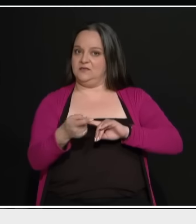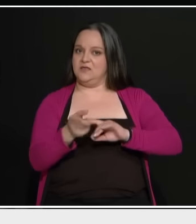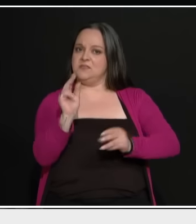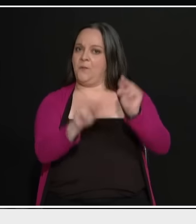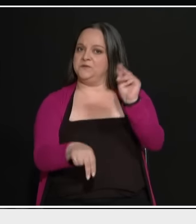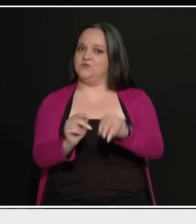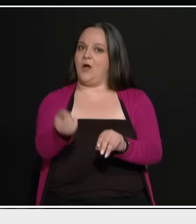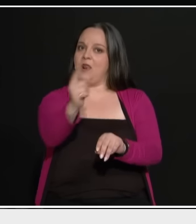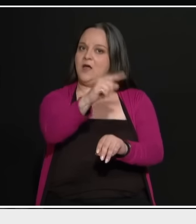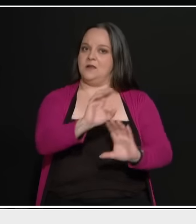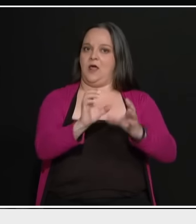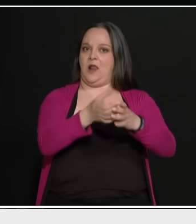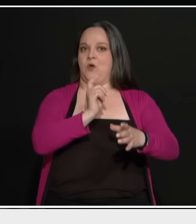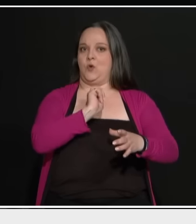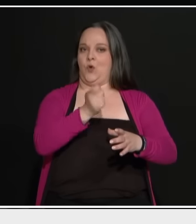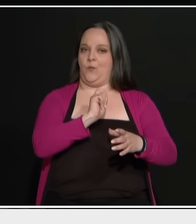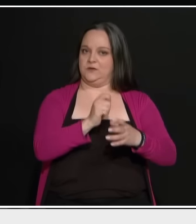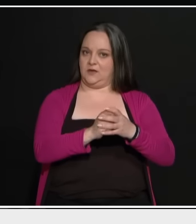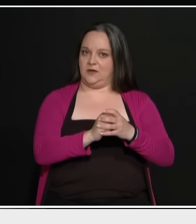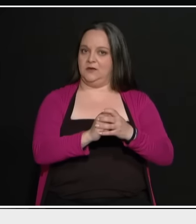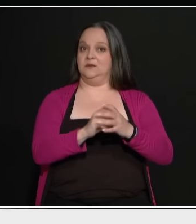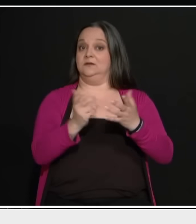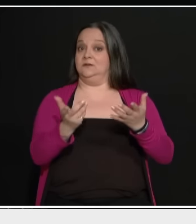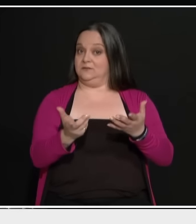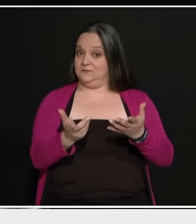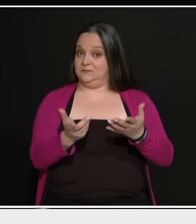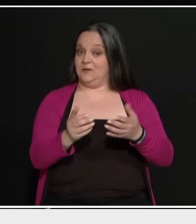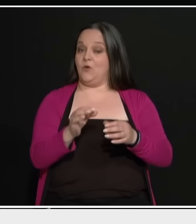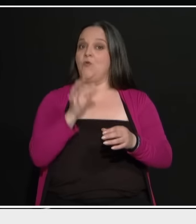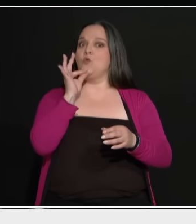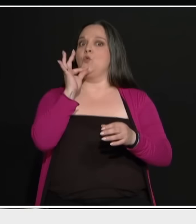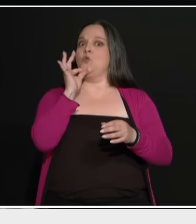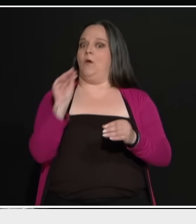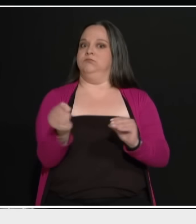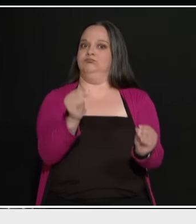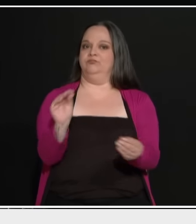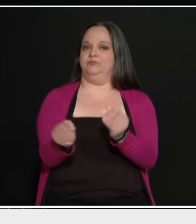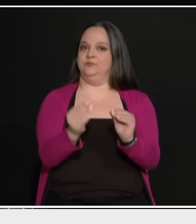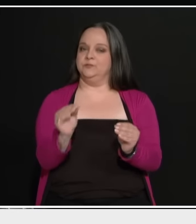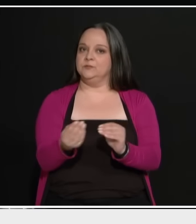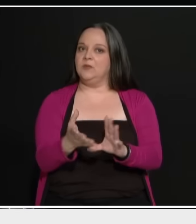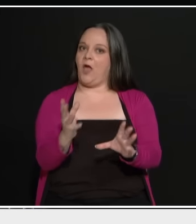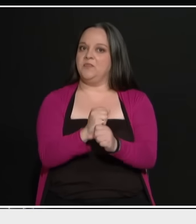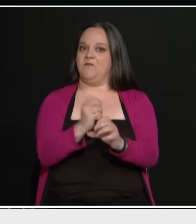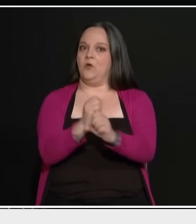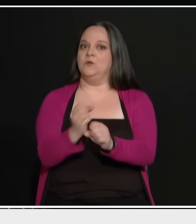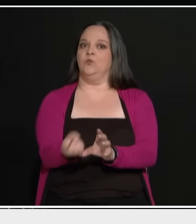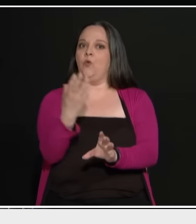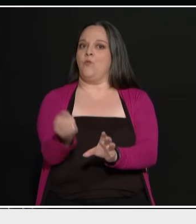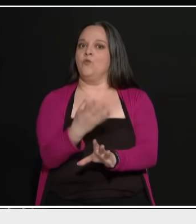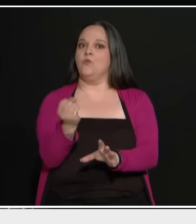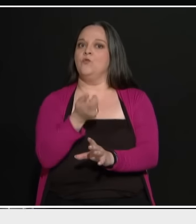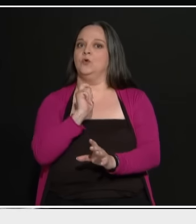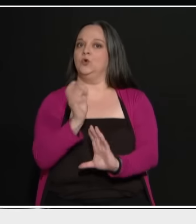άλλα κόμματα. Και πρώτου φόβου εμφάνισης νέων κομμάτων σου λέει μην πας καθόλου. Η αποχή